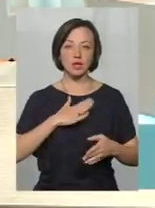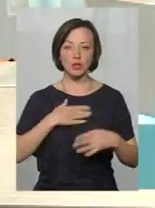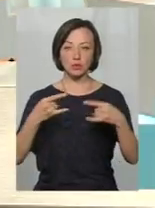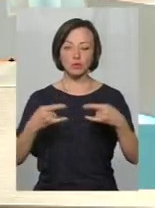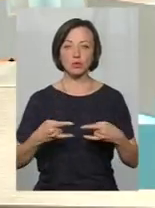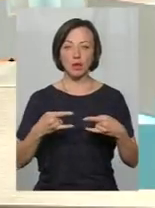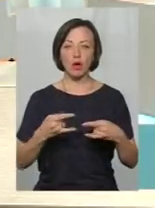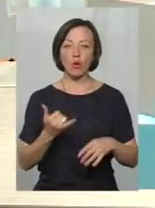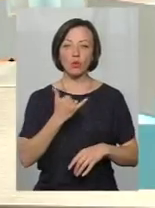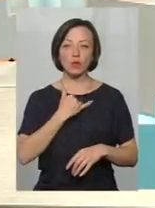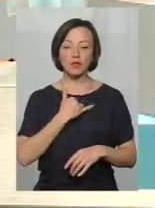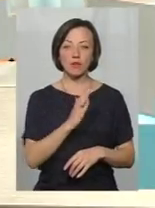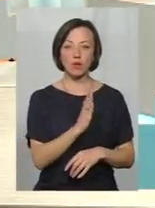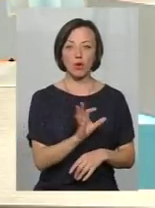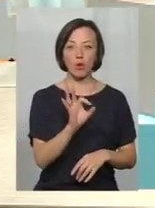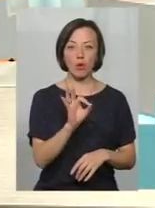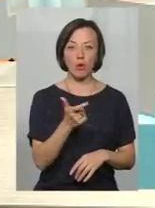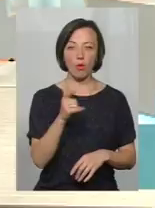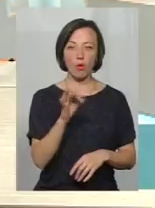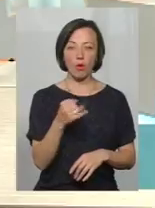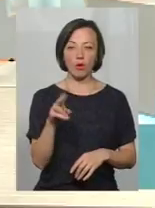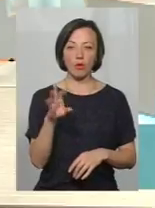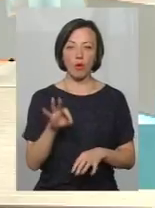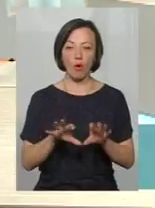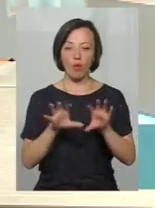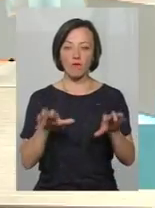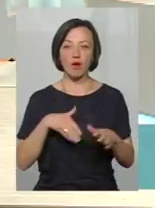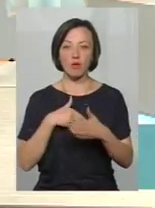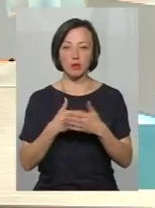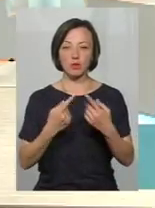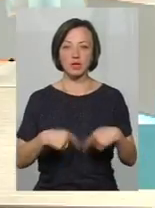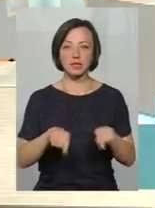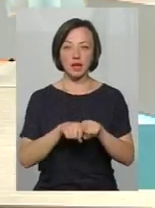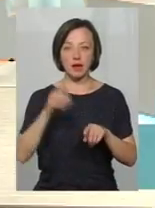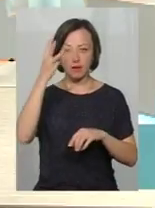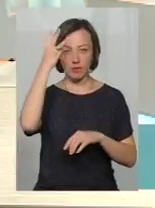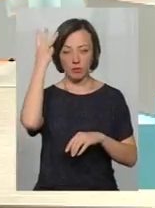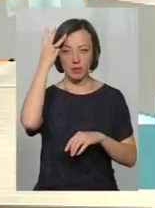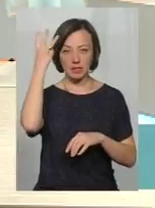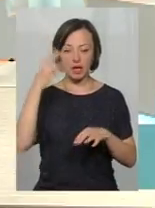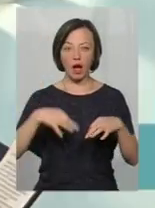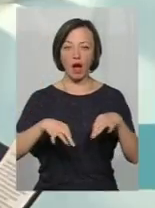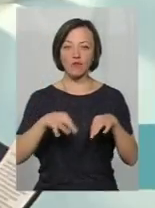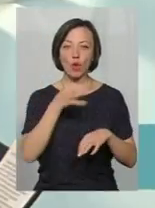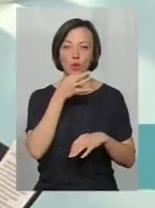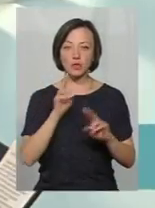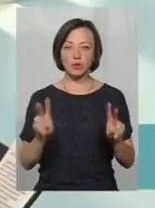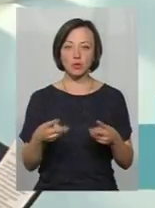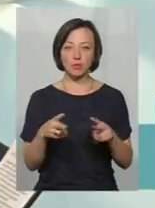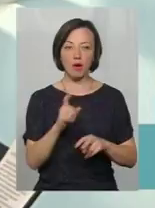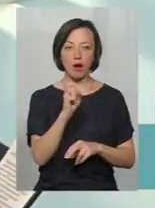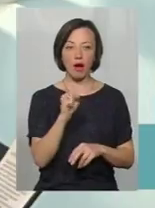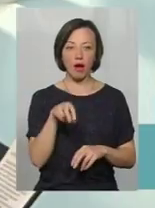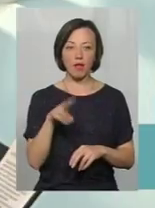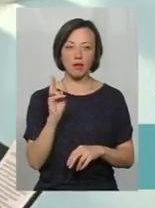У нас сьогодні у гостях Володимир Огойко, голова громадської організації «Хмельницький автолюбительський клуб «Халк».